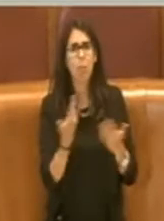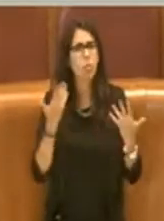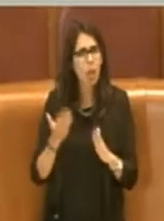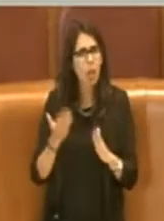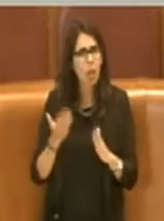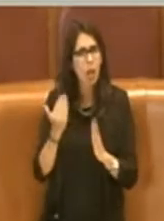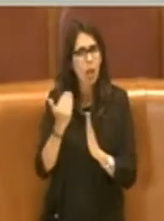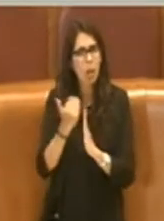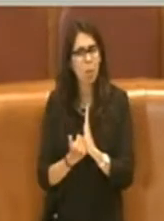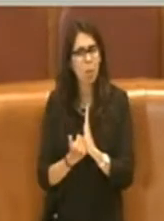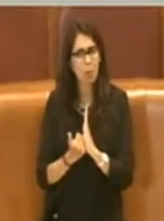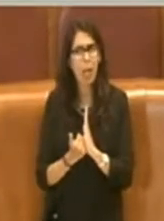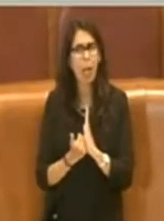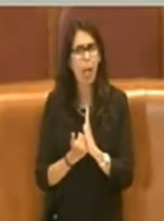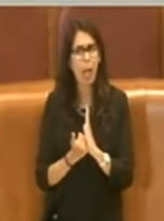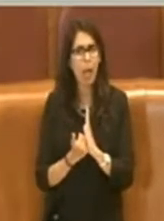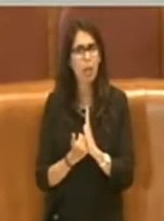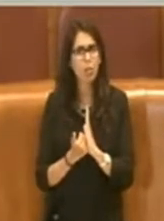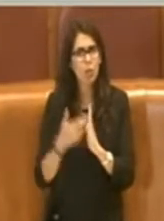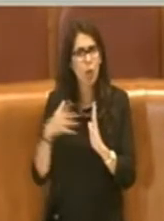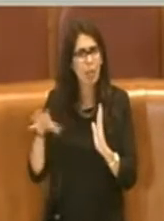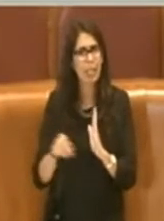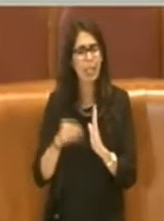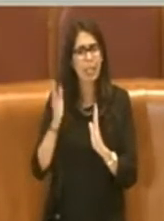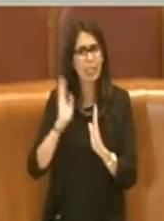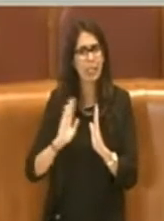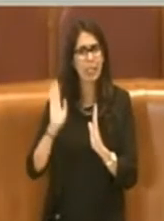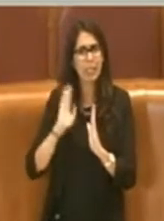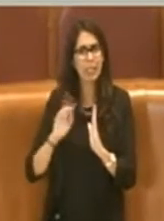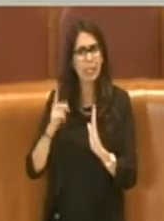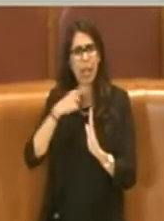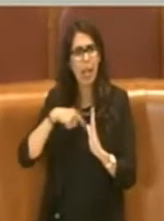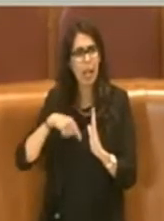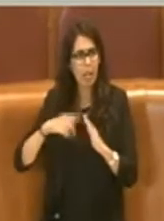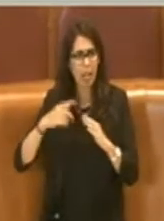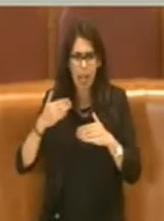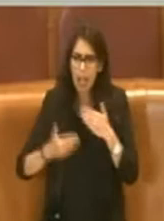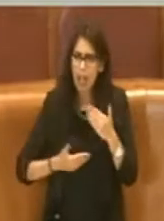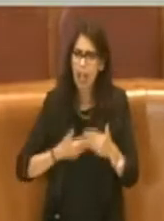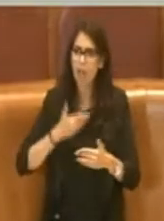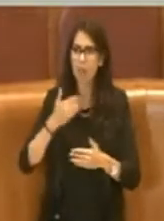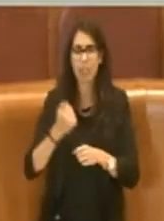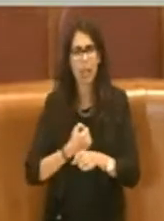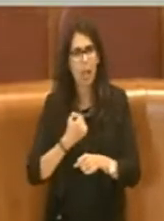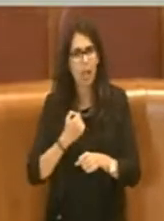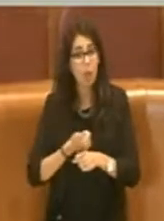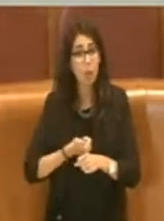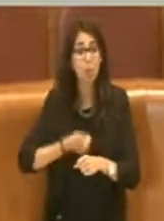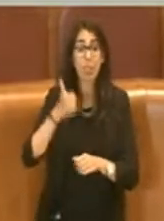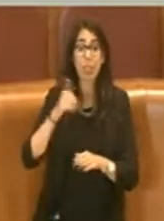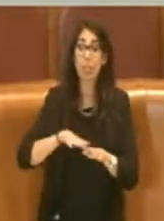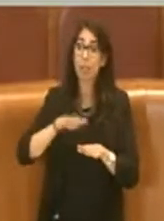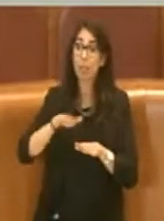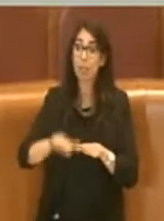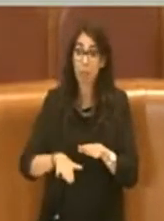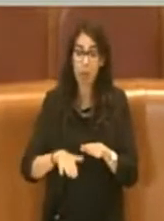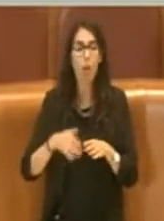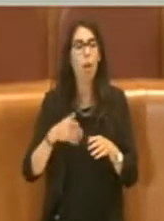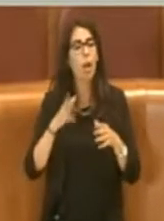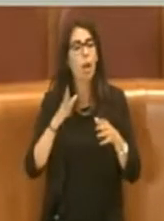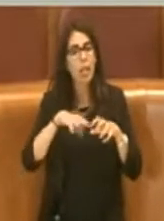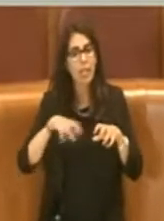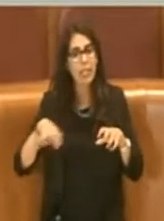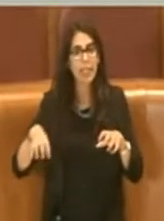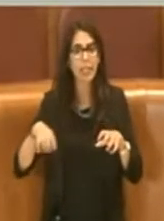iniziale che noi stiamo portando avanti da cui il primo step era appunto il Campo Nomadi